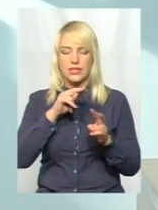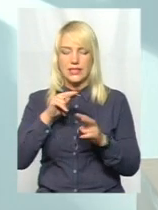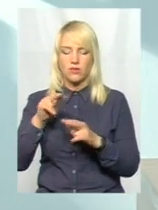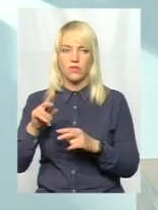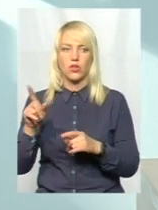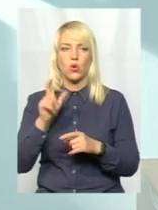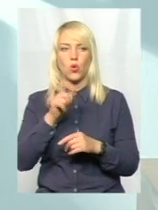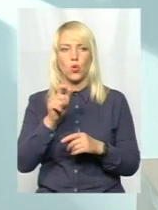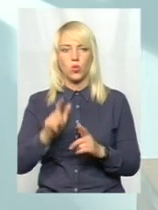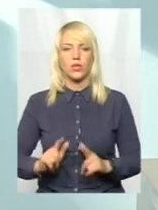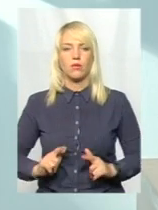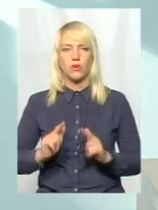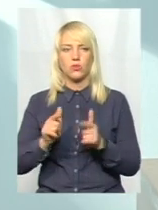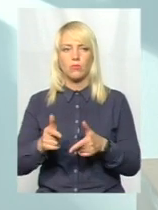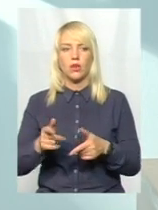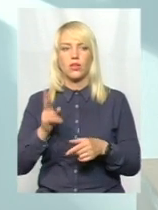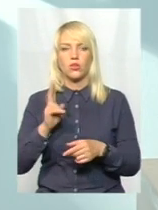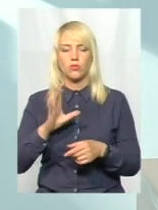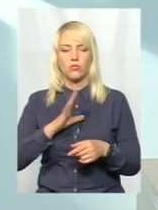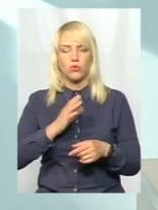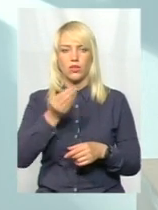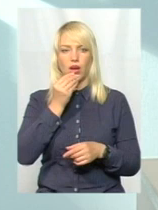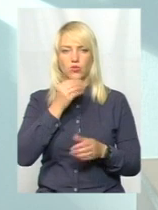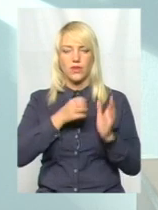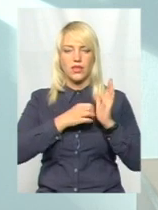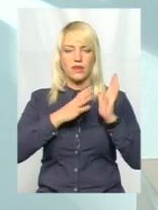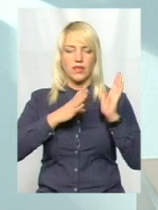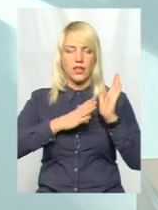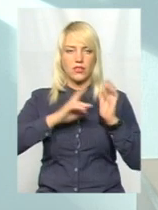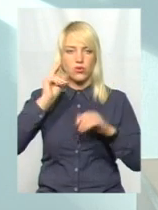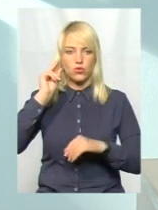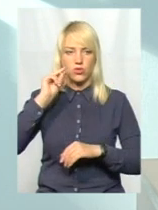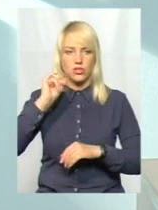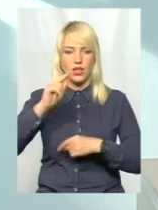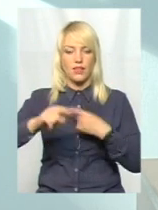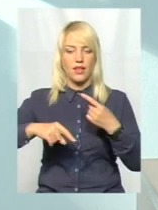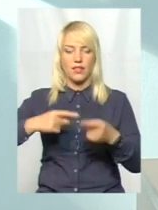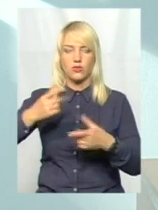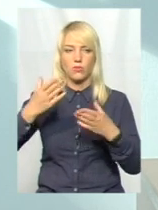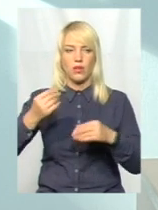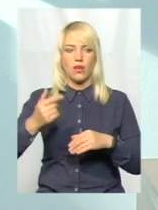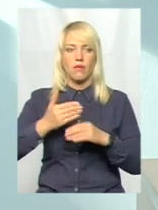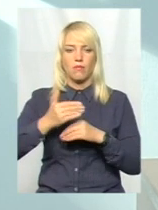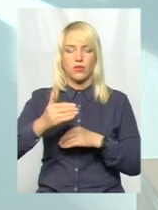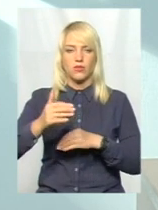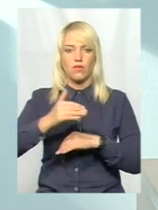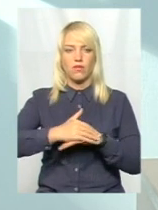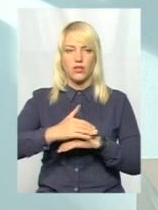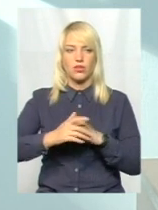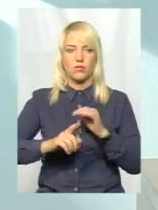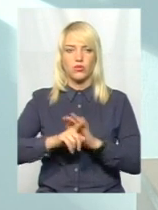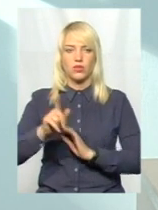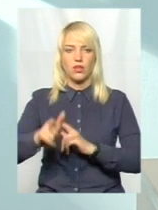Люди поступали, ті, які харчувалися 19-го числа, і вже на наступний день, пізно, увечері, вони почали